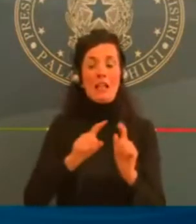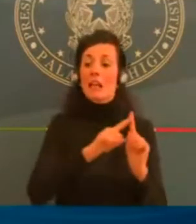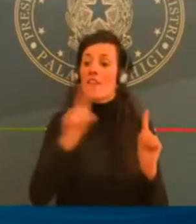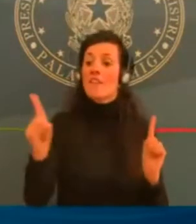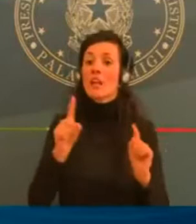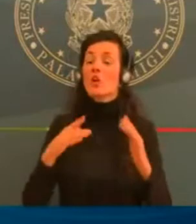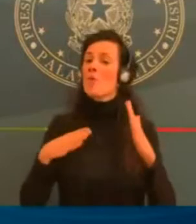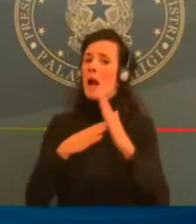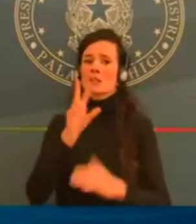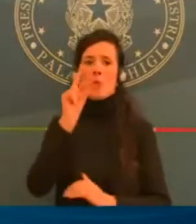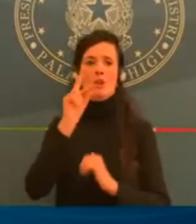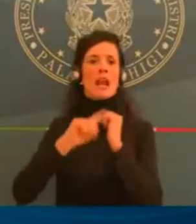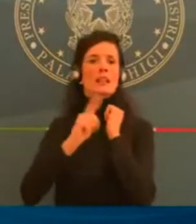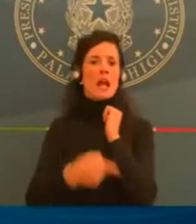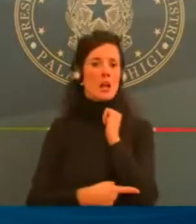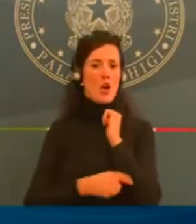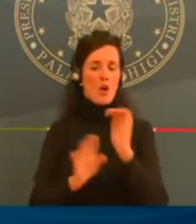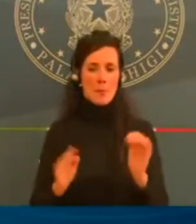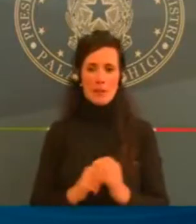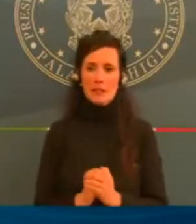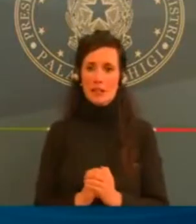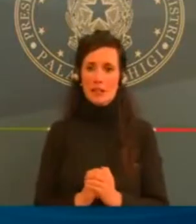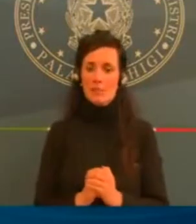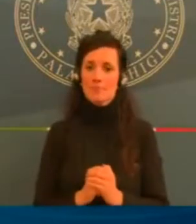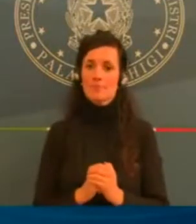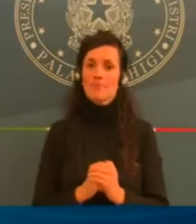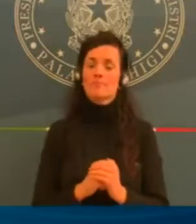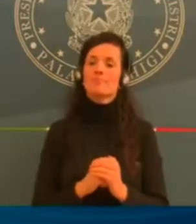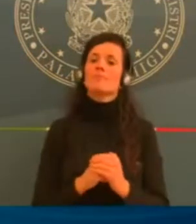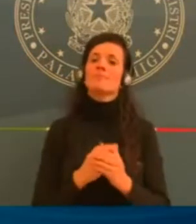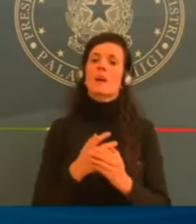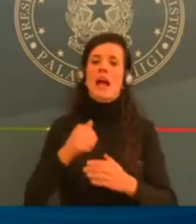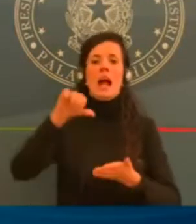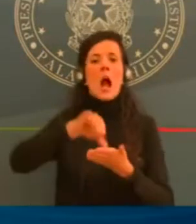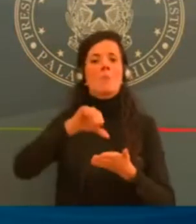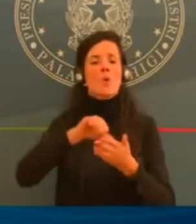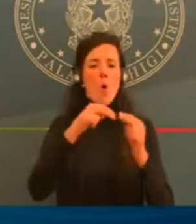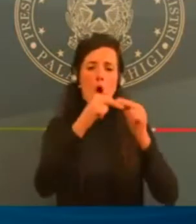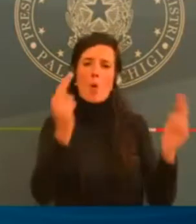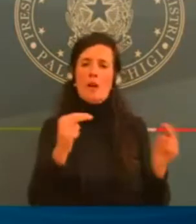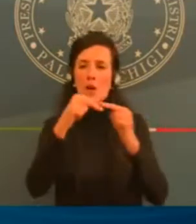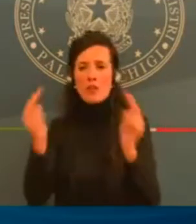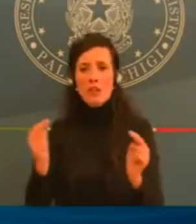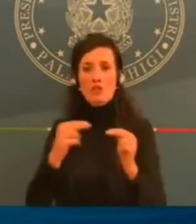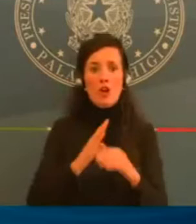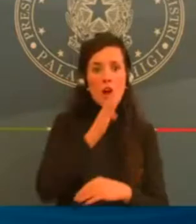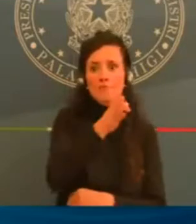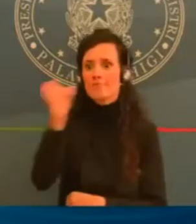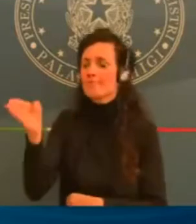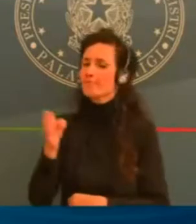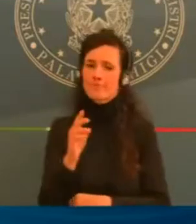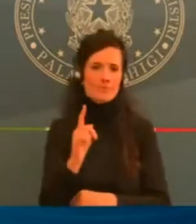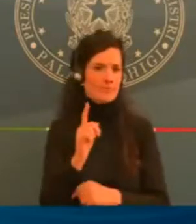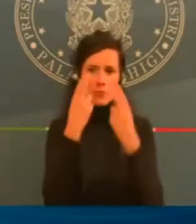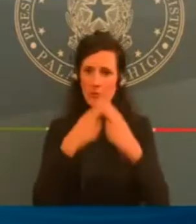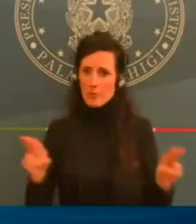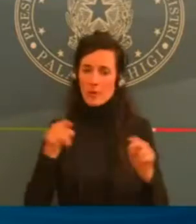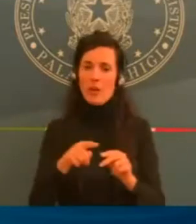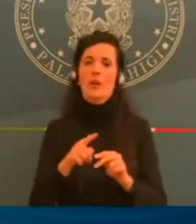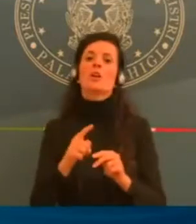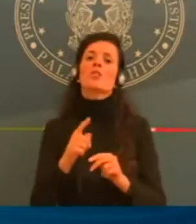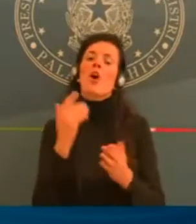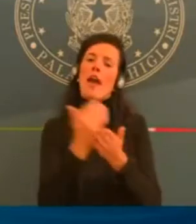contribuire agli affollamenti dei capologhi di provincia, quindi alle città più grandi. Rimangono chiusi i bar e i ristoranti,